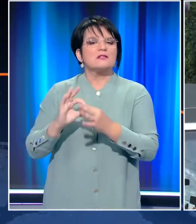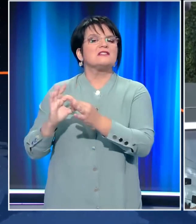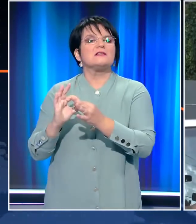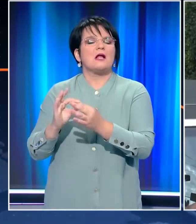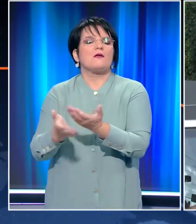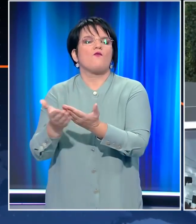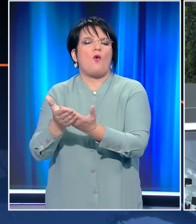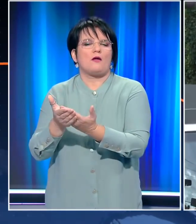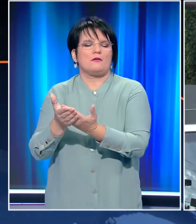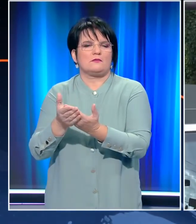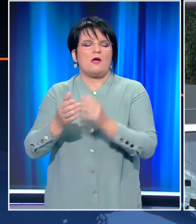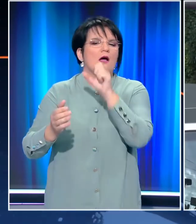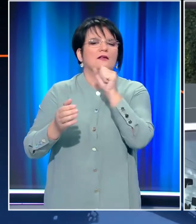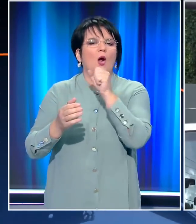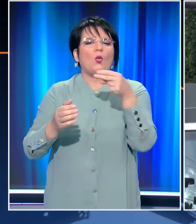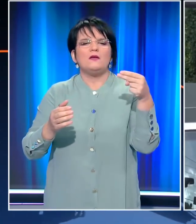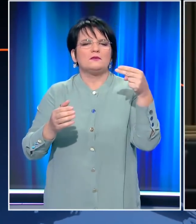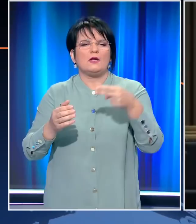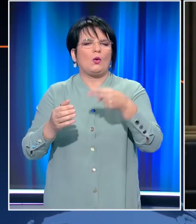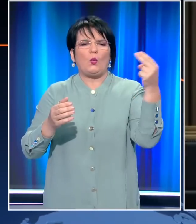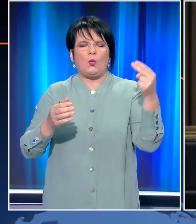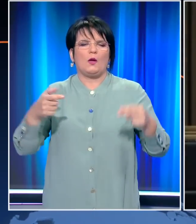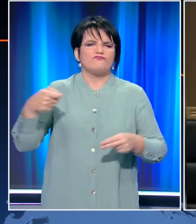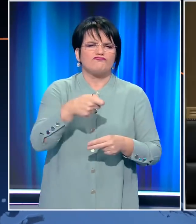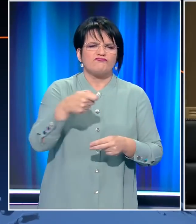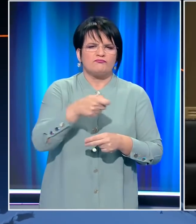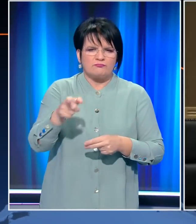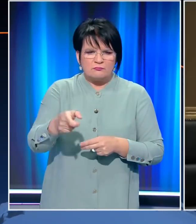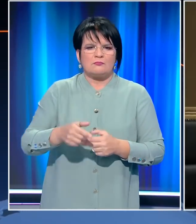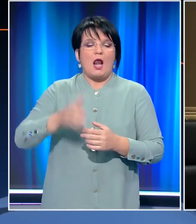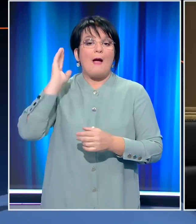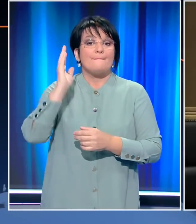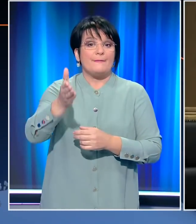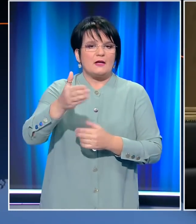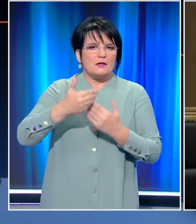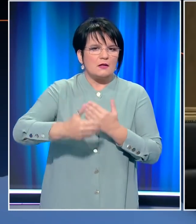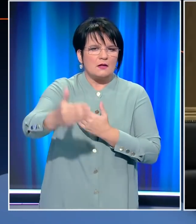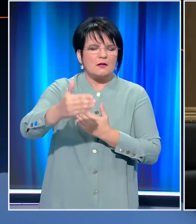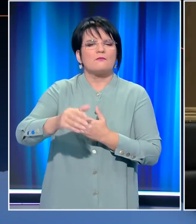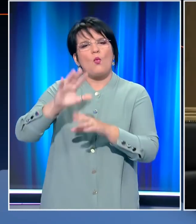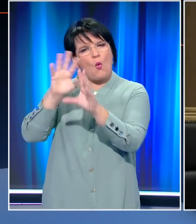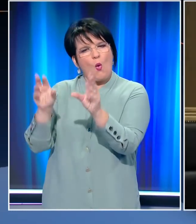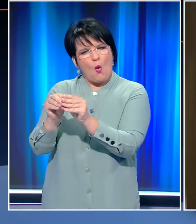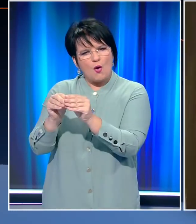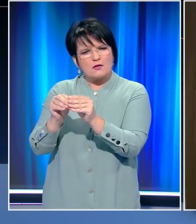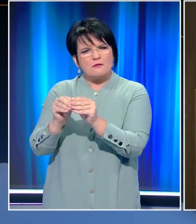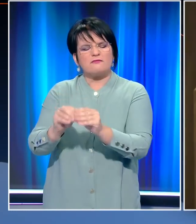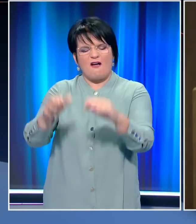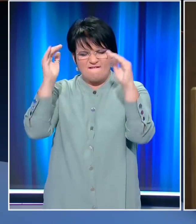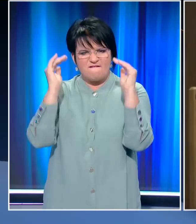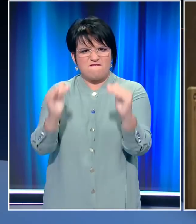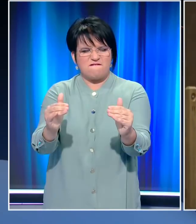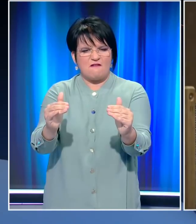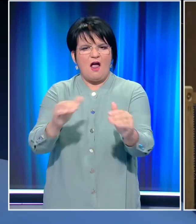στην ανθρωποκτονία του Παύλου Φίσα, ενώ εκ νέου θα εκτίσουν ποινοί και οι καταδικαστέντες αμετάκλιτα